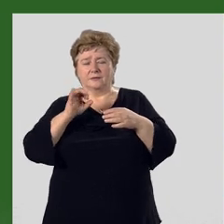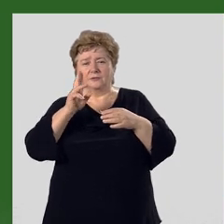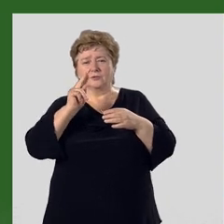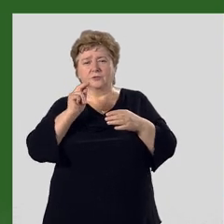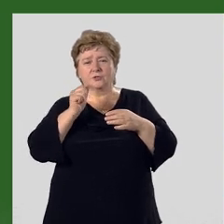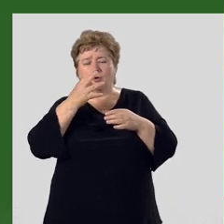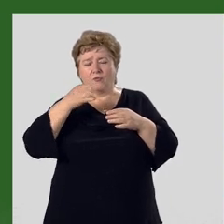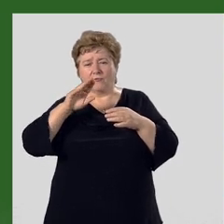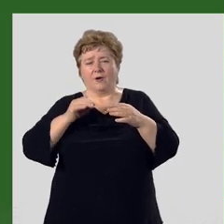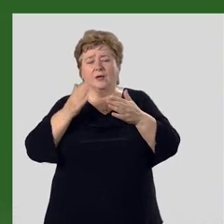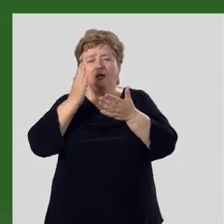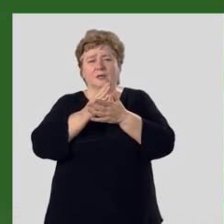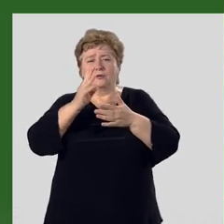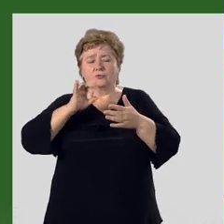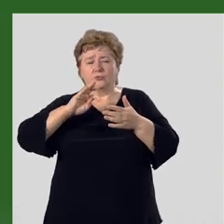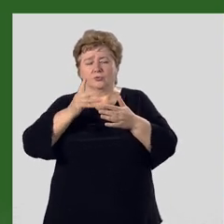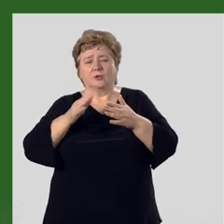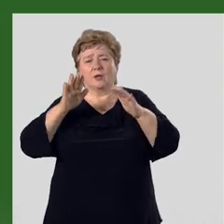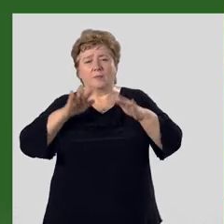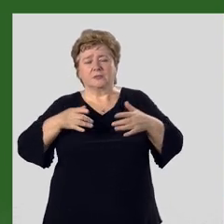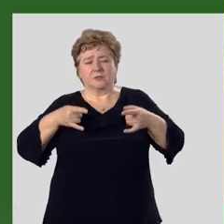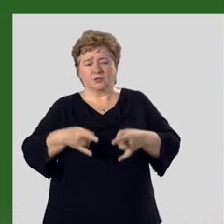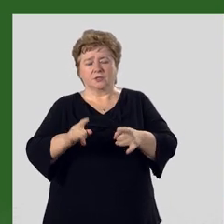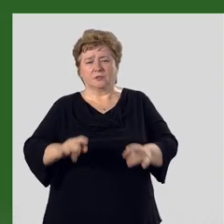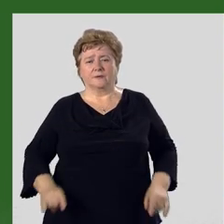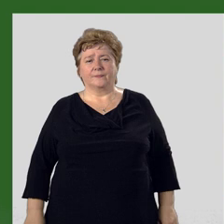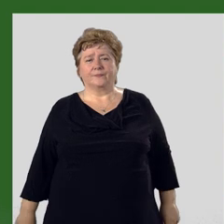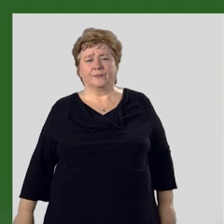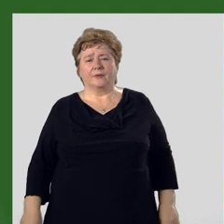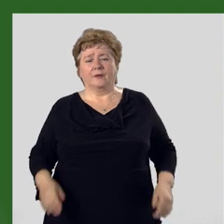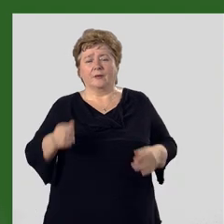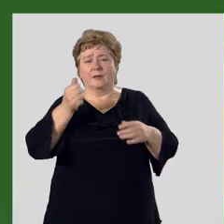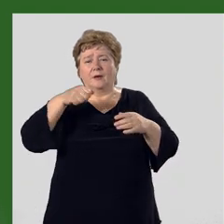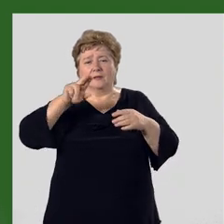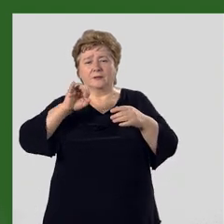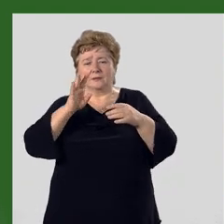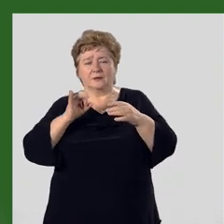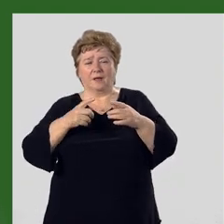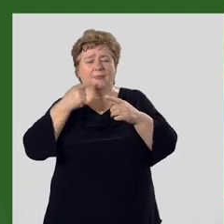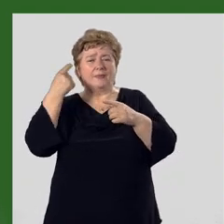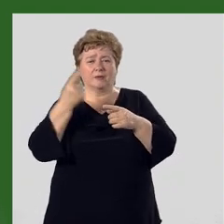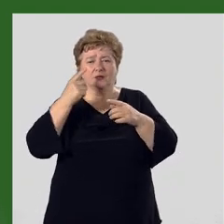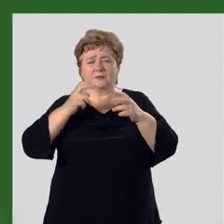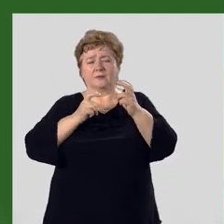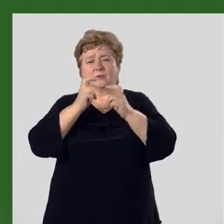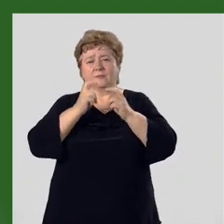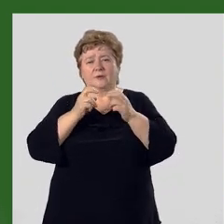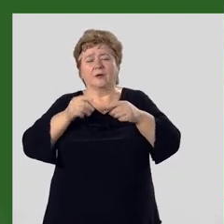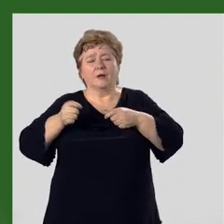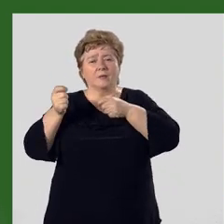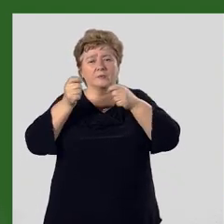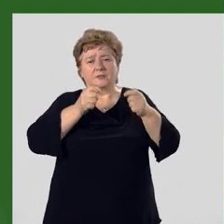Чаувае преобладают ртутные месторождения. Айдаркан – единственное предприятие,